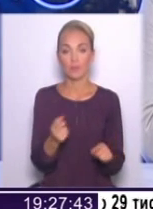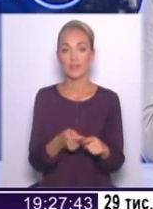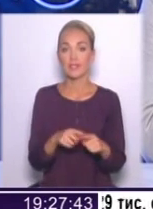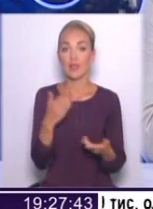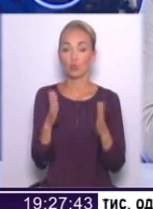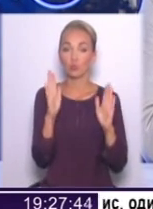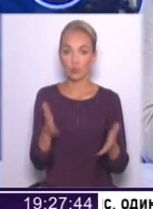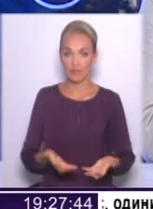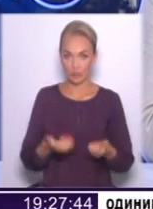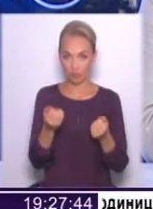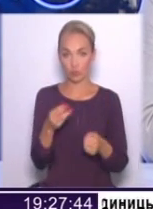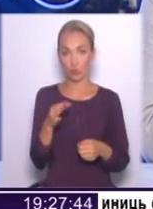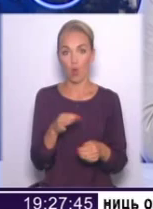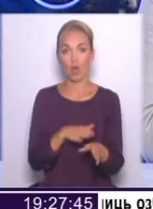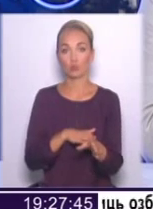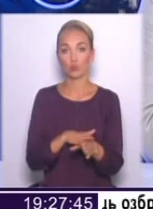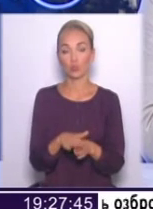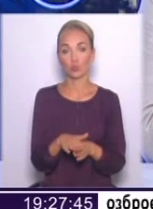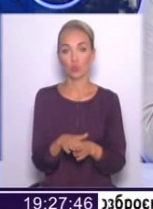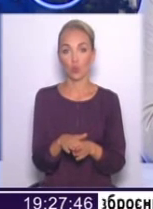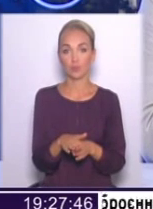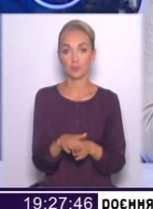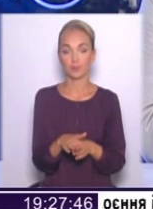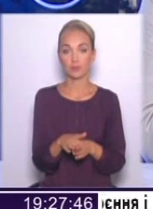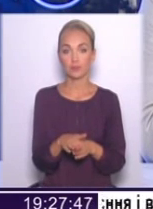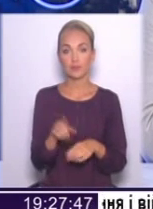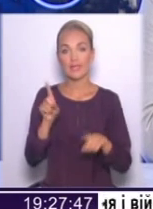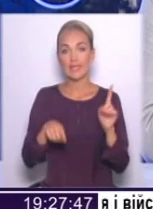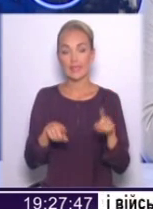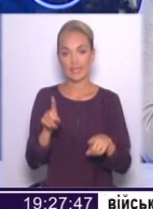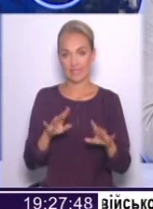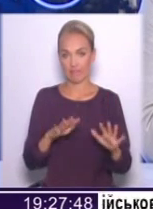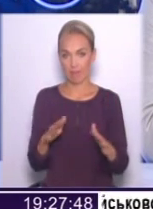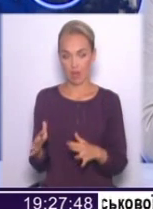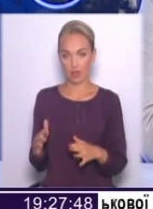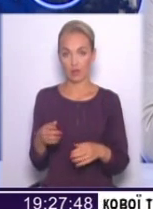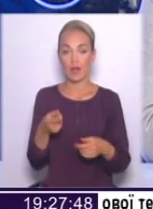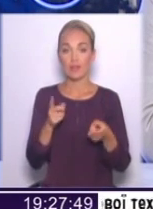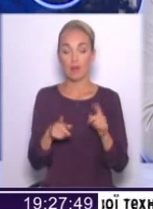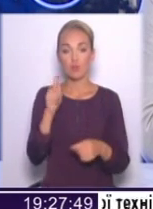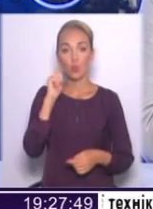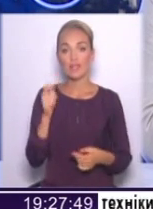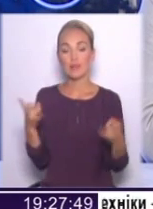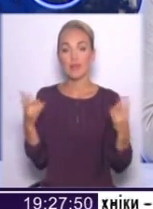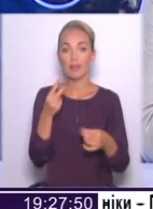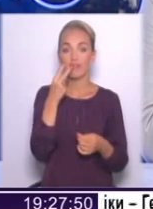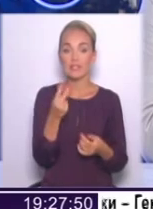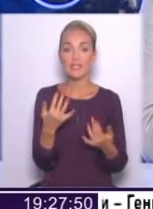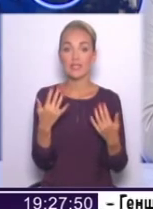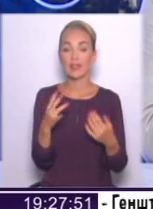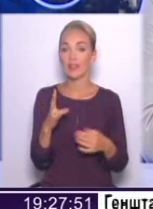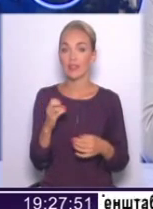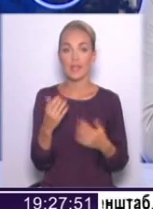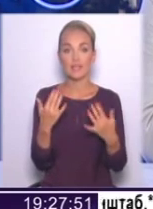це якщо і будуть підтриматись, то якийсь абсолютно рідкісніх, в рідкісних випадках. Насправді, українцям треба дивитися не стільки на Верховну